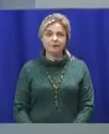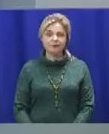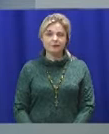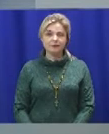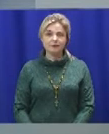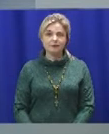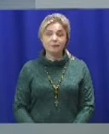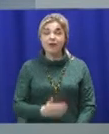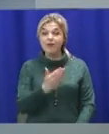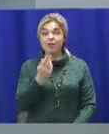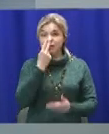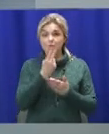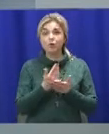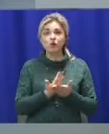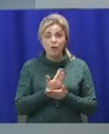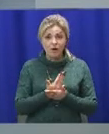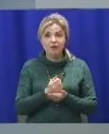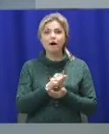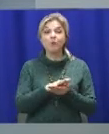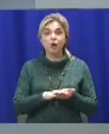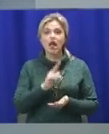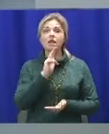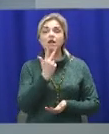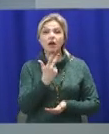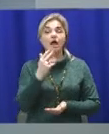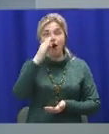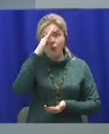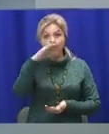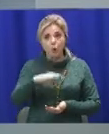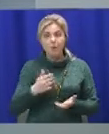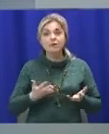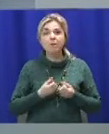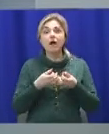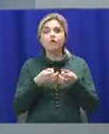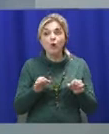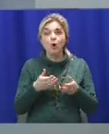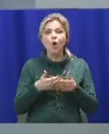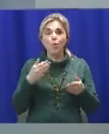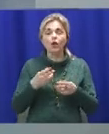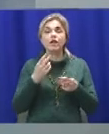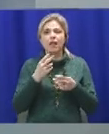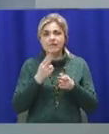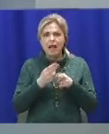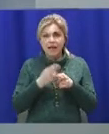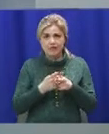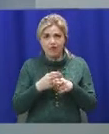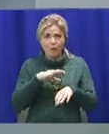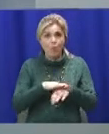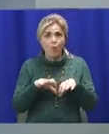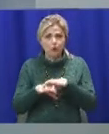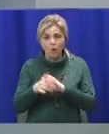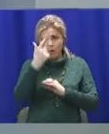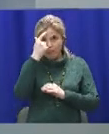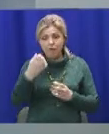Ви дивитесь новини. Ми продовжуємо. Трирічного хлопчика рятувальники звільнили із залізного полону. Повідомлення від